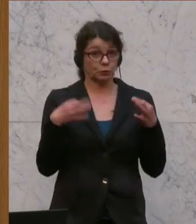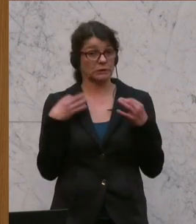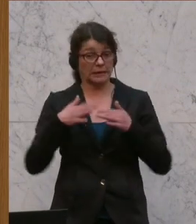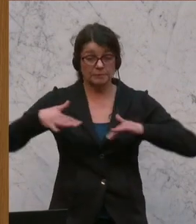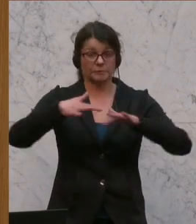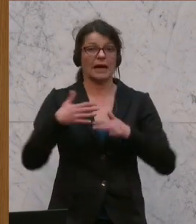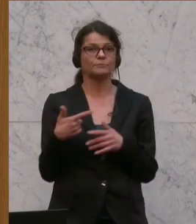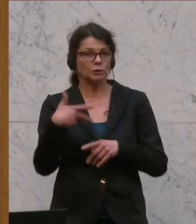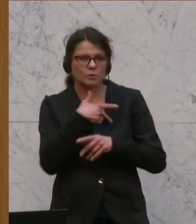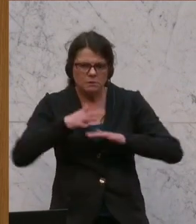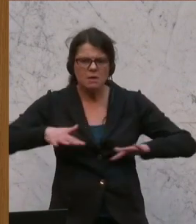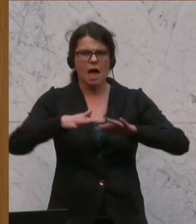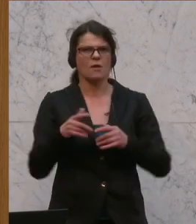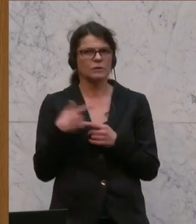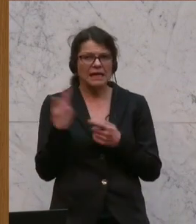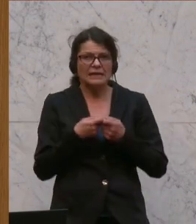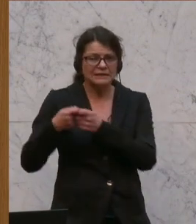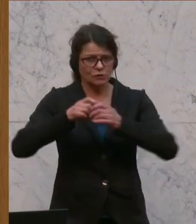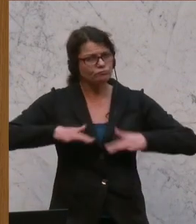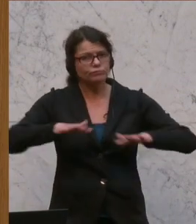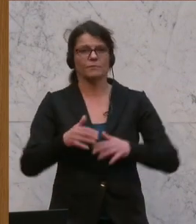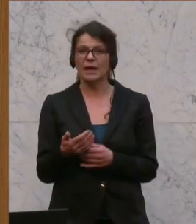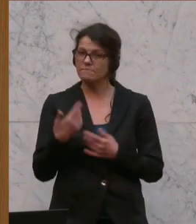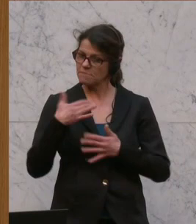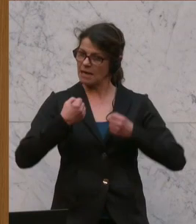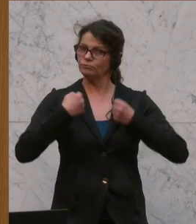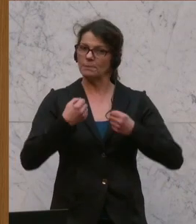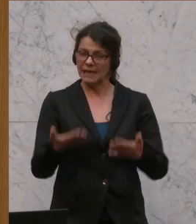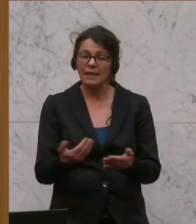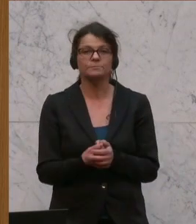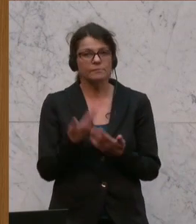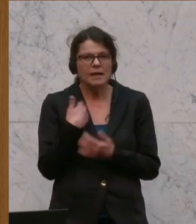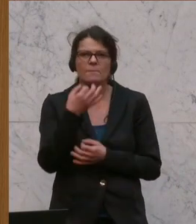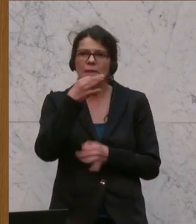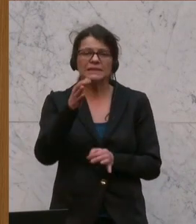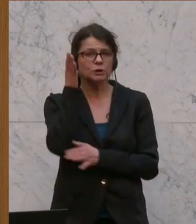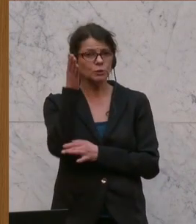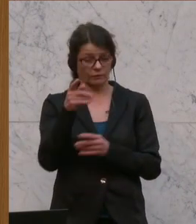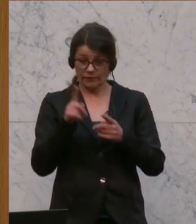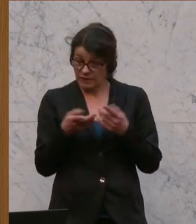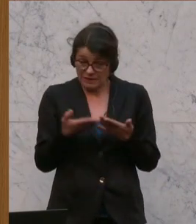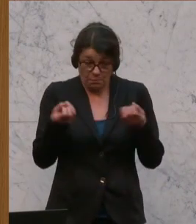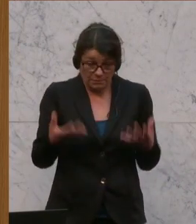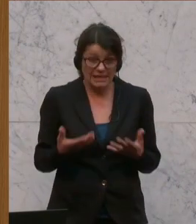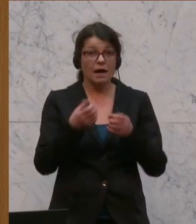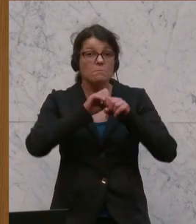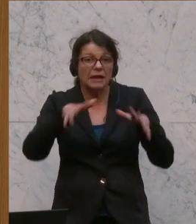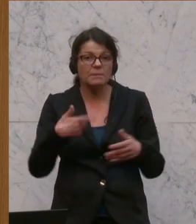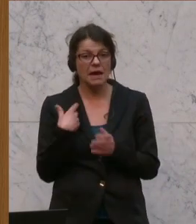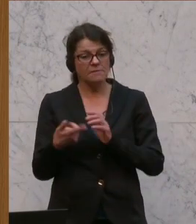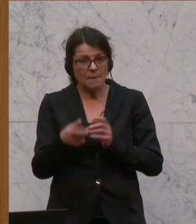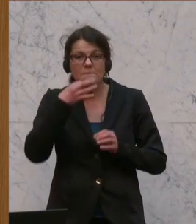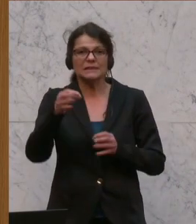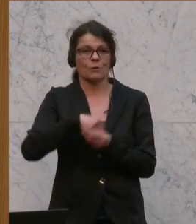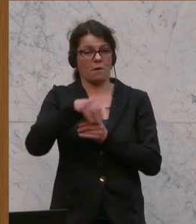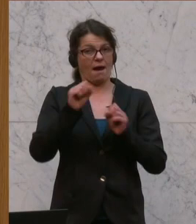unser Sozialwesen, unser gesellschaftliches Wesen resilienter wird, dass wir eben besser in Zukunft mit solchen Pandemien, mit solchen Herausforderungen